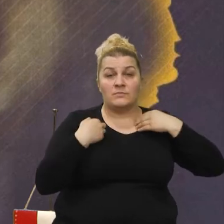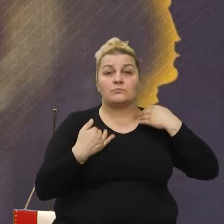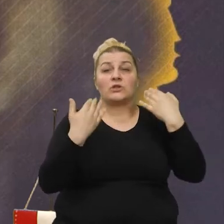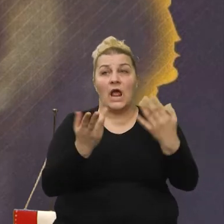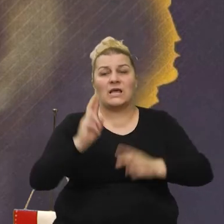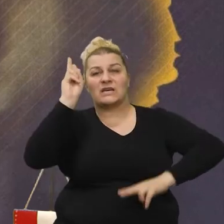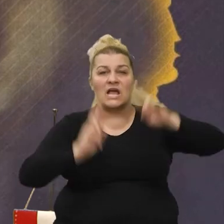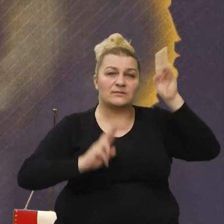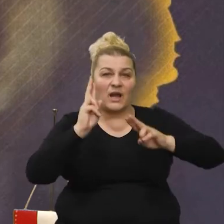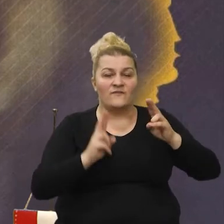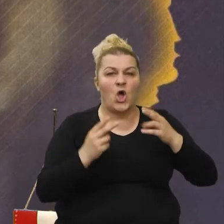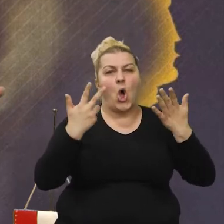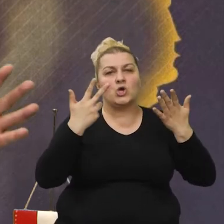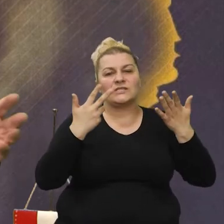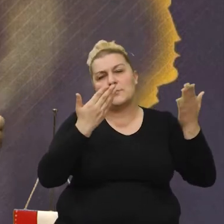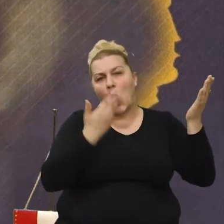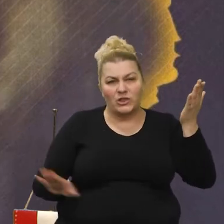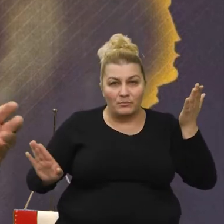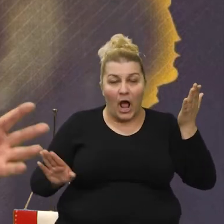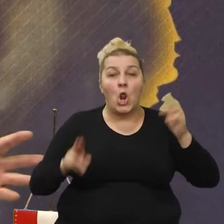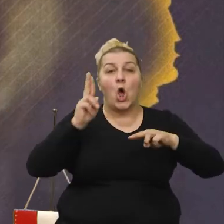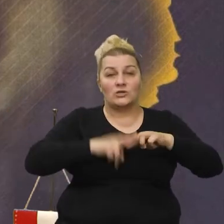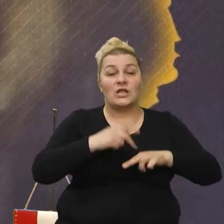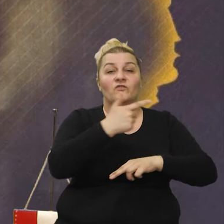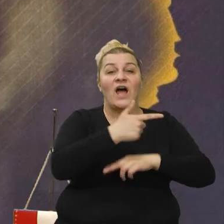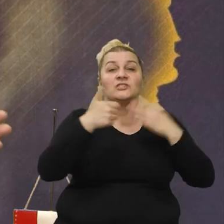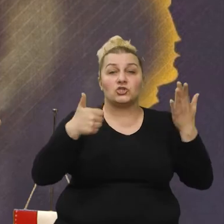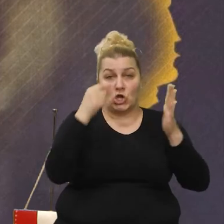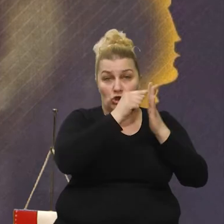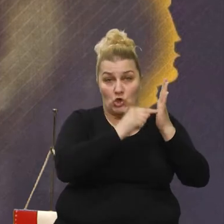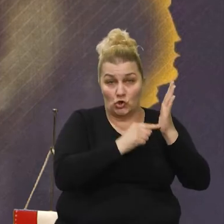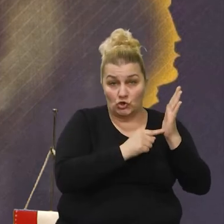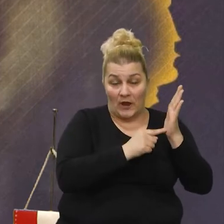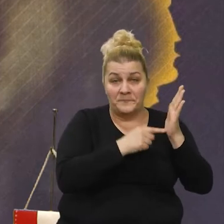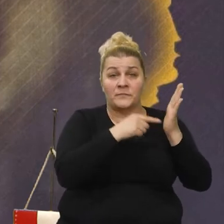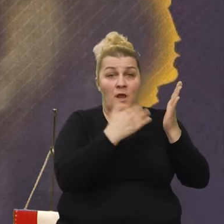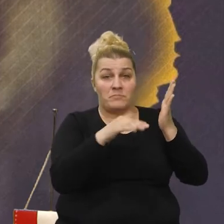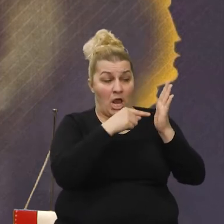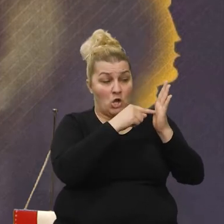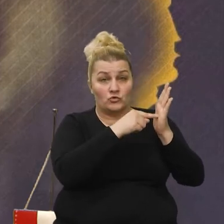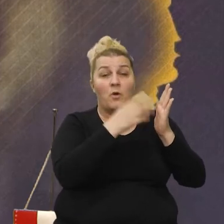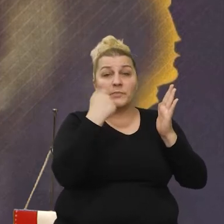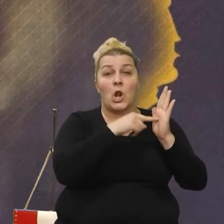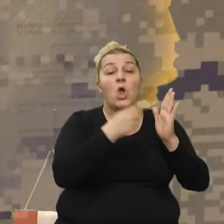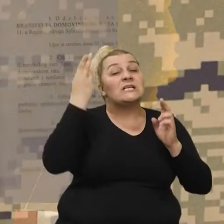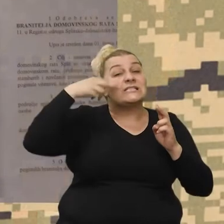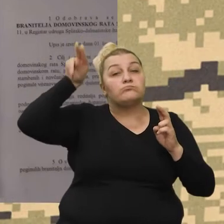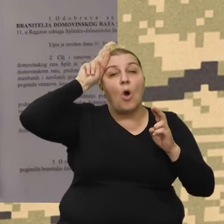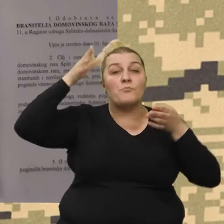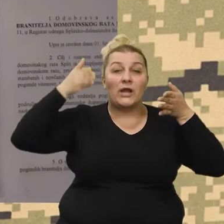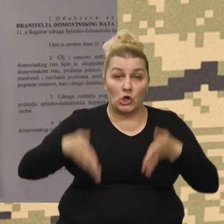raspravu, ovi osam točaka je otpalo, ostalo je 26. Međutim, 26 točaka je i spomen Groblje.